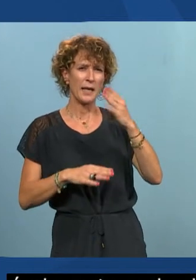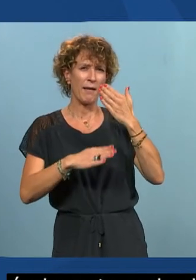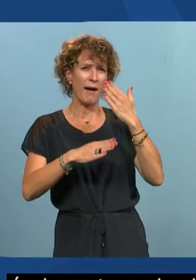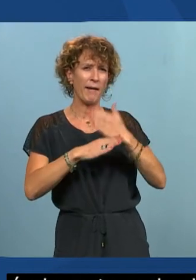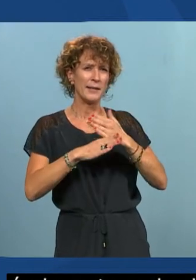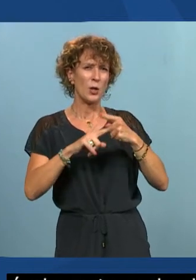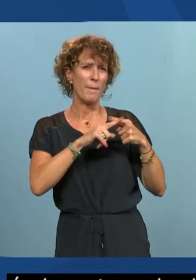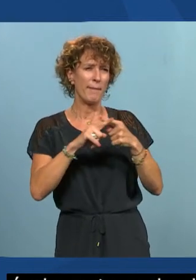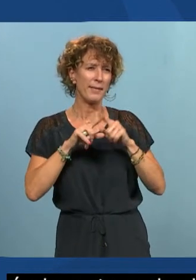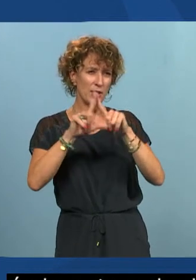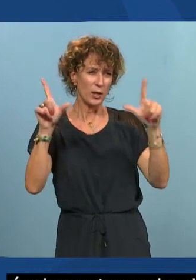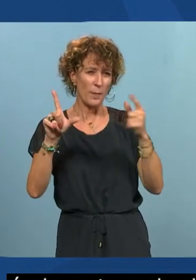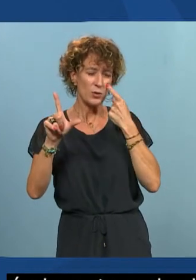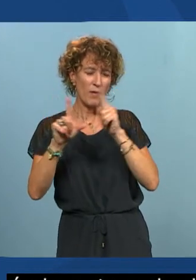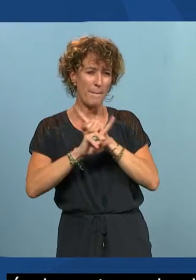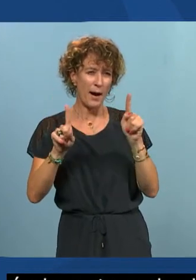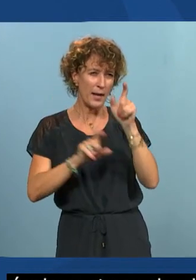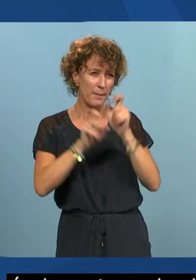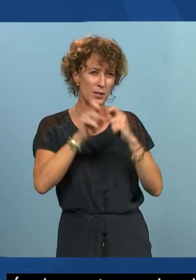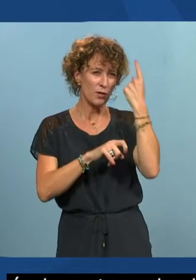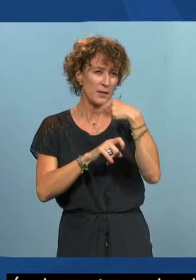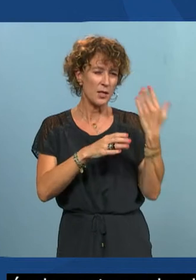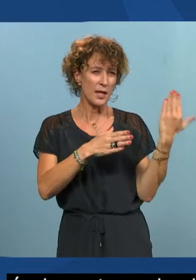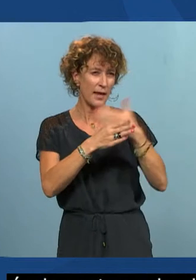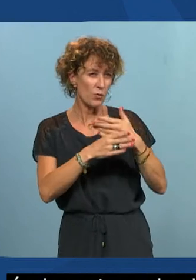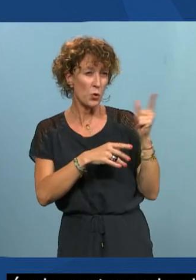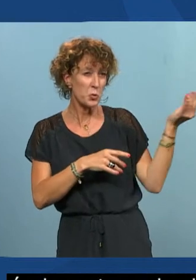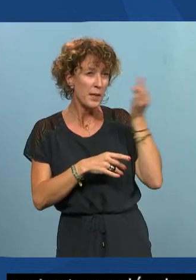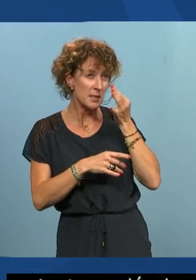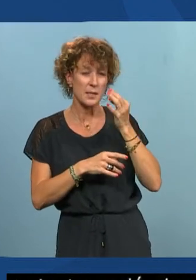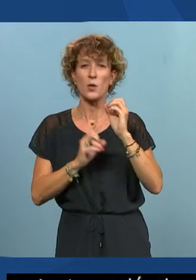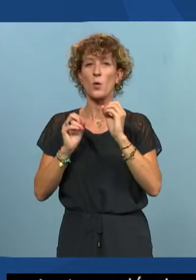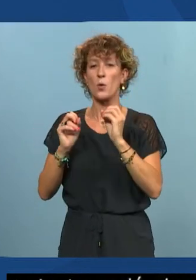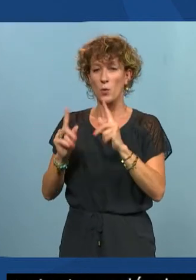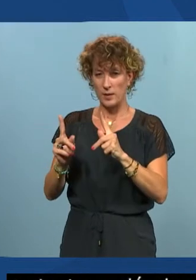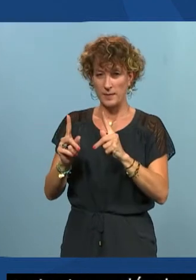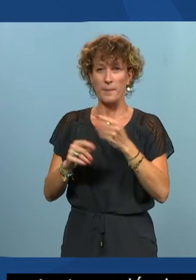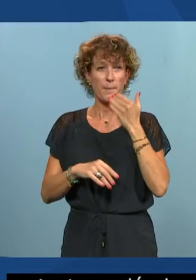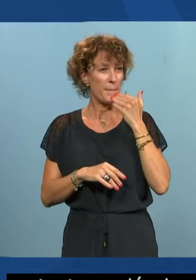que ça pose problème. On ne voit pas les intervenants apparemment, d'après ce qu'on me dit. Ok. Merci.